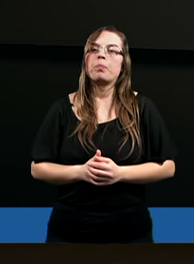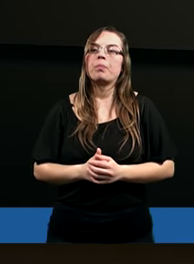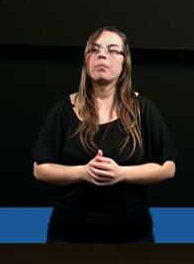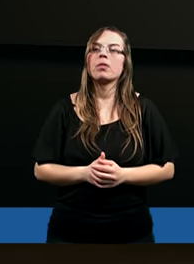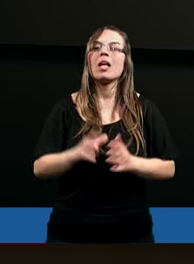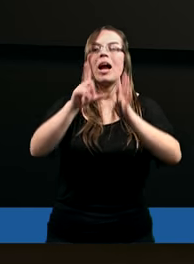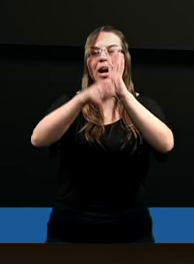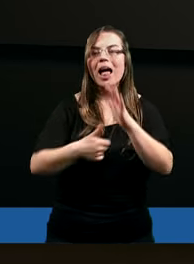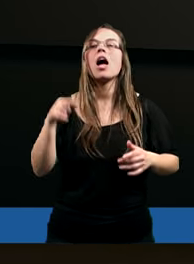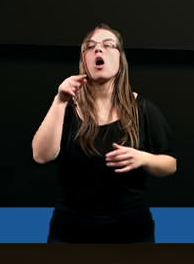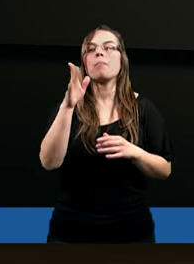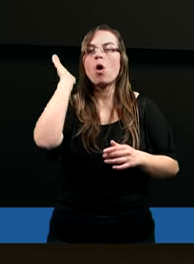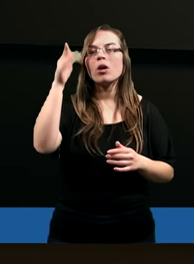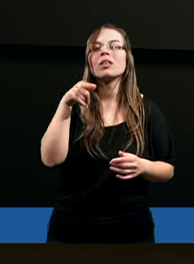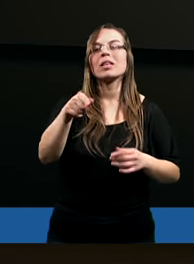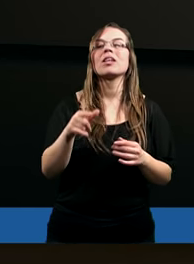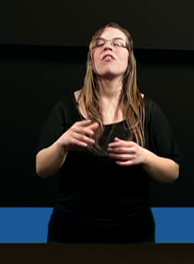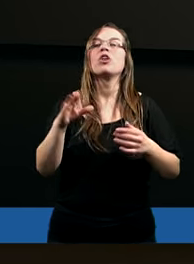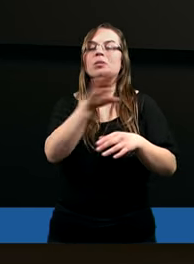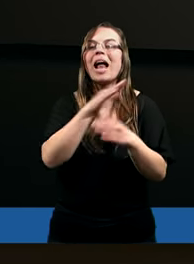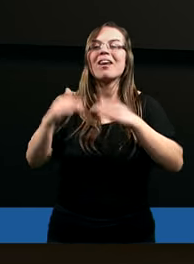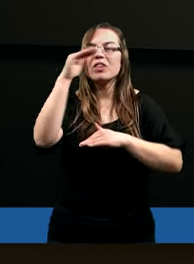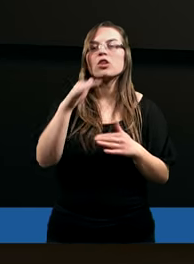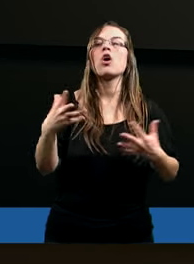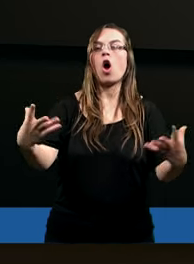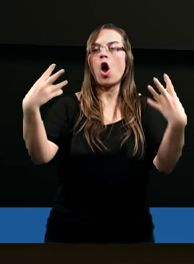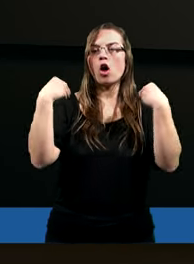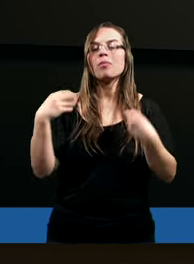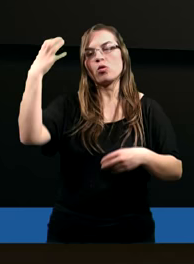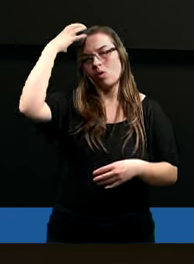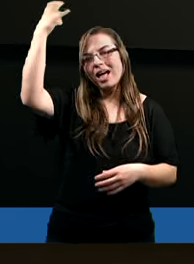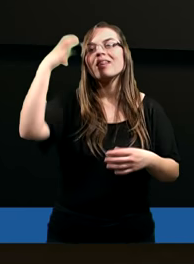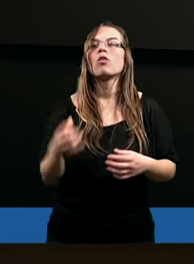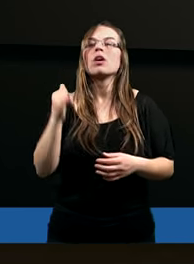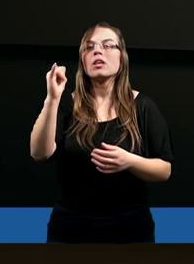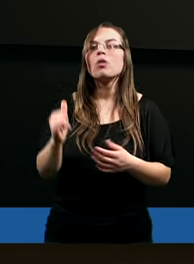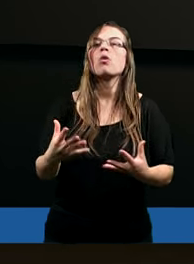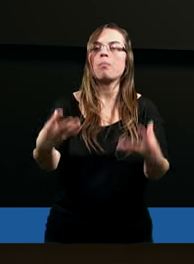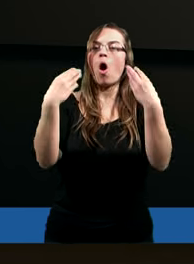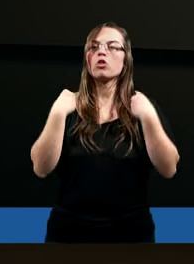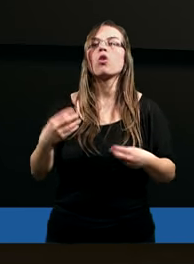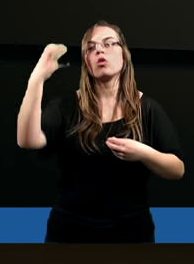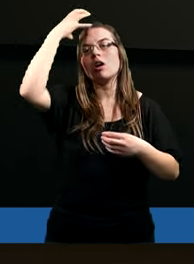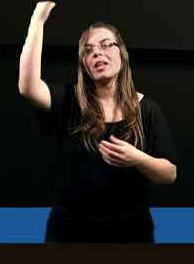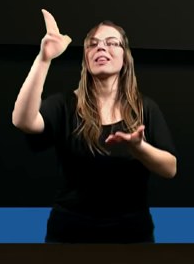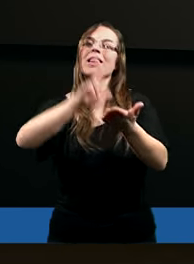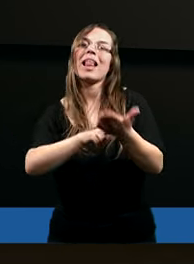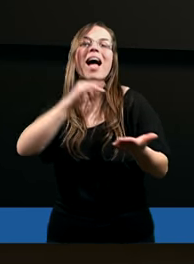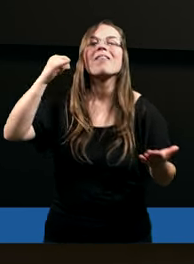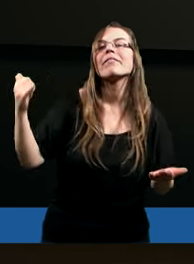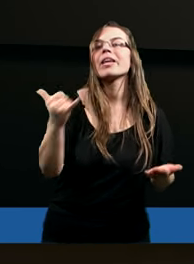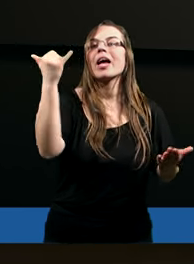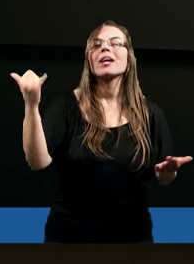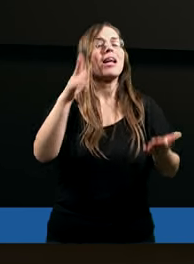Lecz potem święci najwyższego otrzymają królestwo i posiądą królestwo na